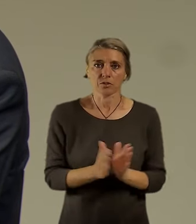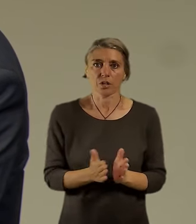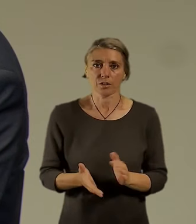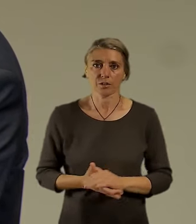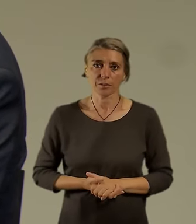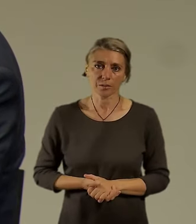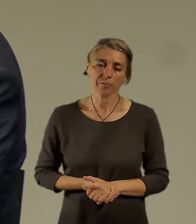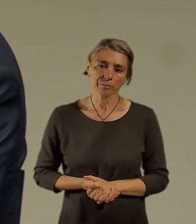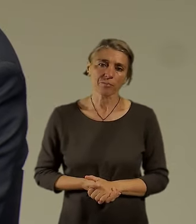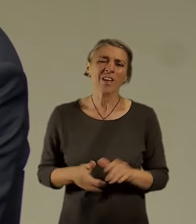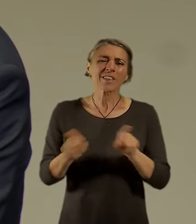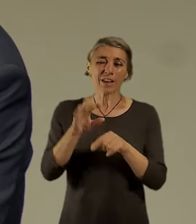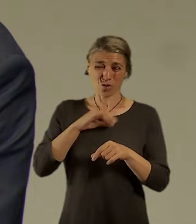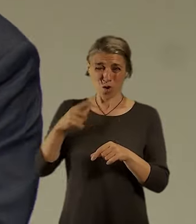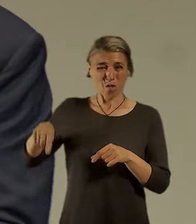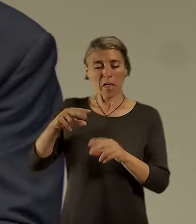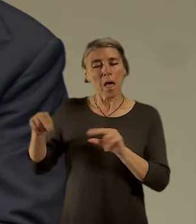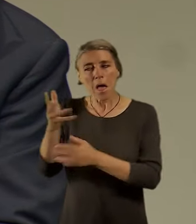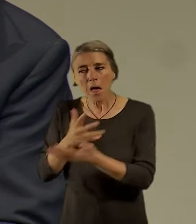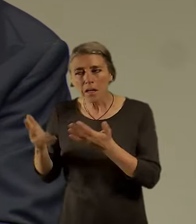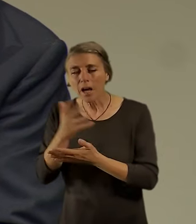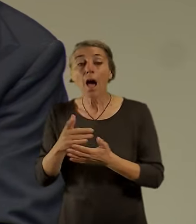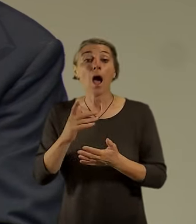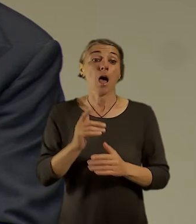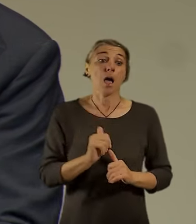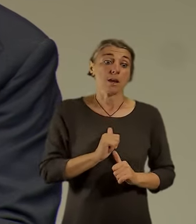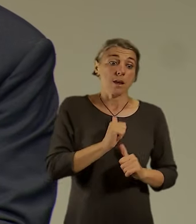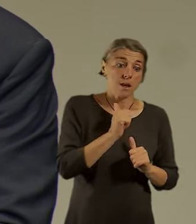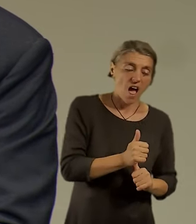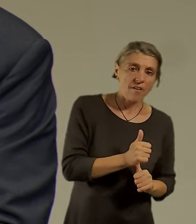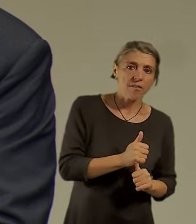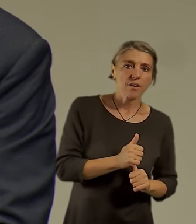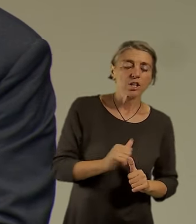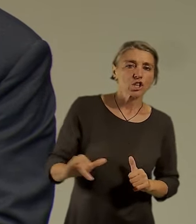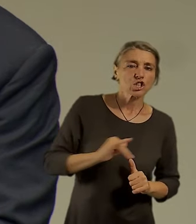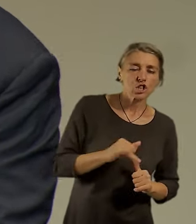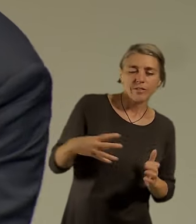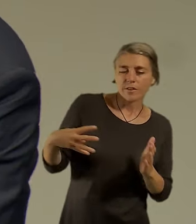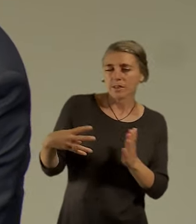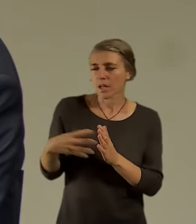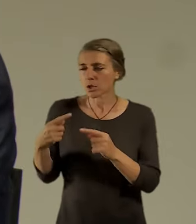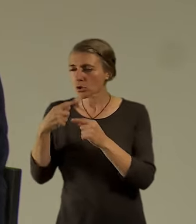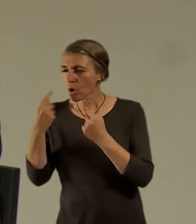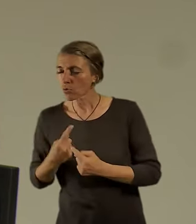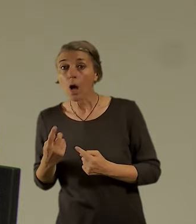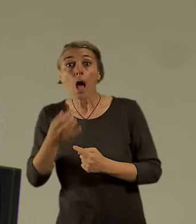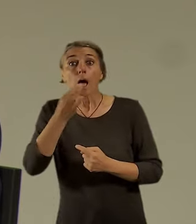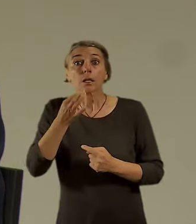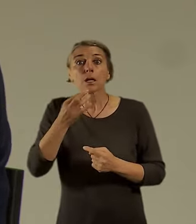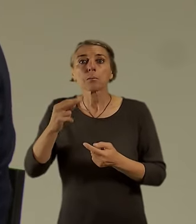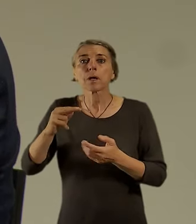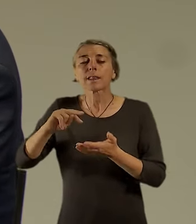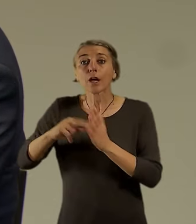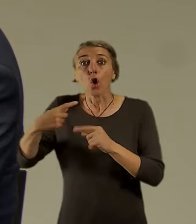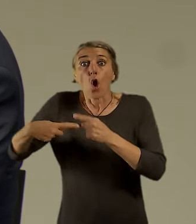parametrech to při té aktualizaci má testovat, co třeba může udělat nějaký jako technologický pokrok v nějakém nedostatku.